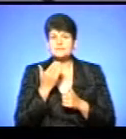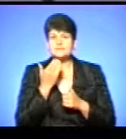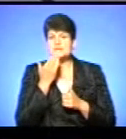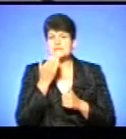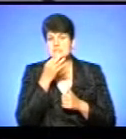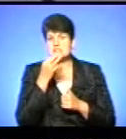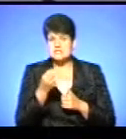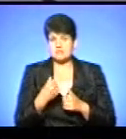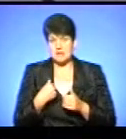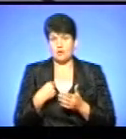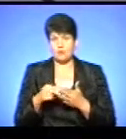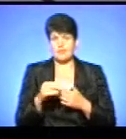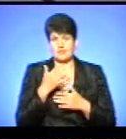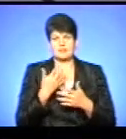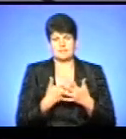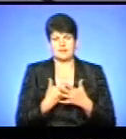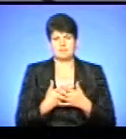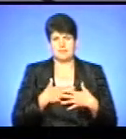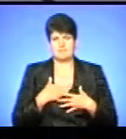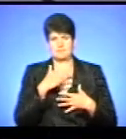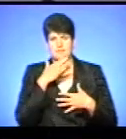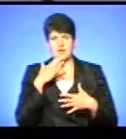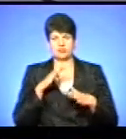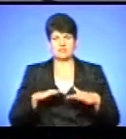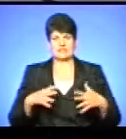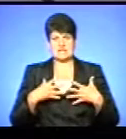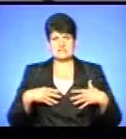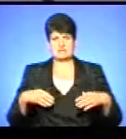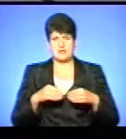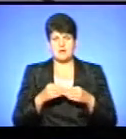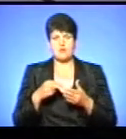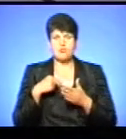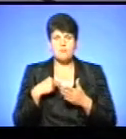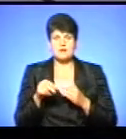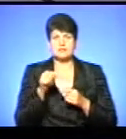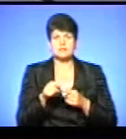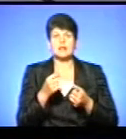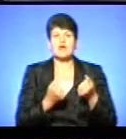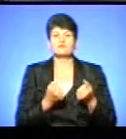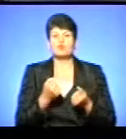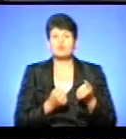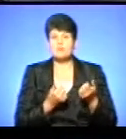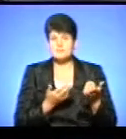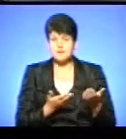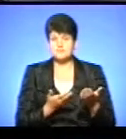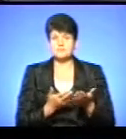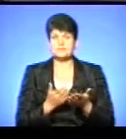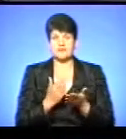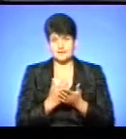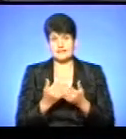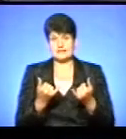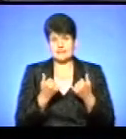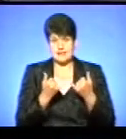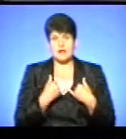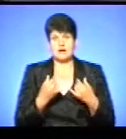що ми багатодітна сім'я, ми купили ось такий автомобіль, є для потреб